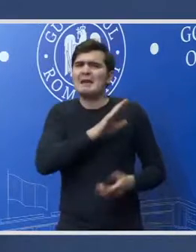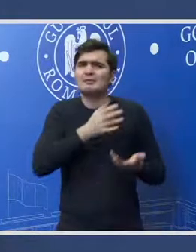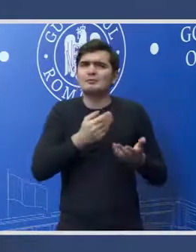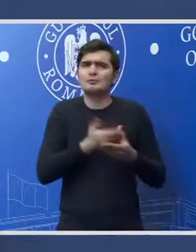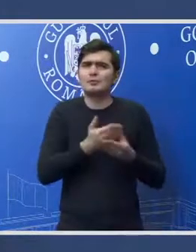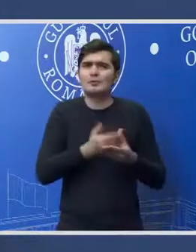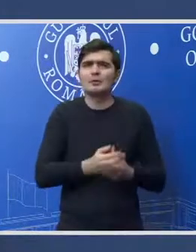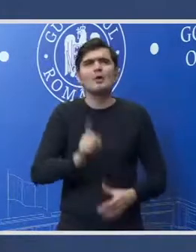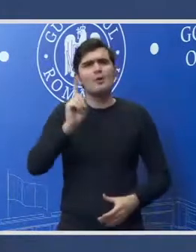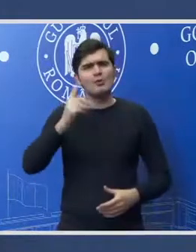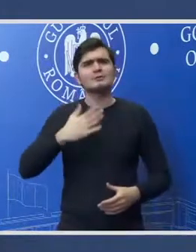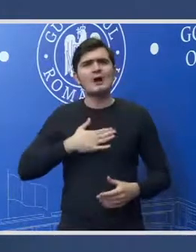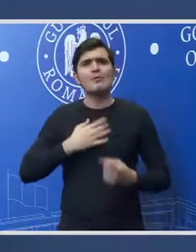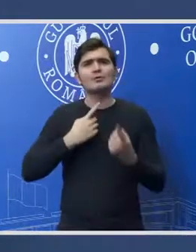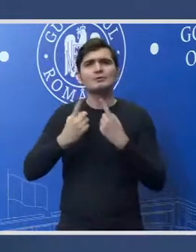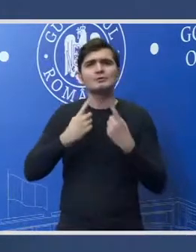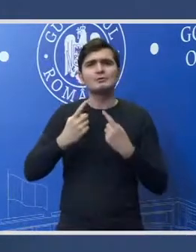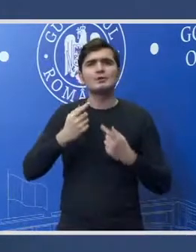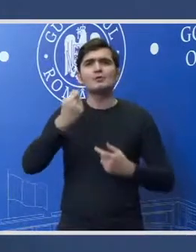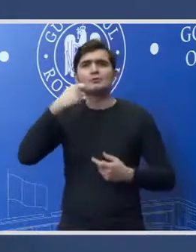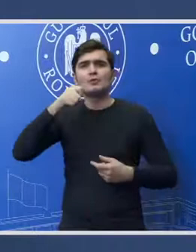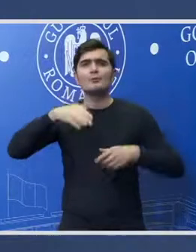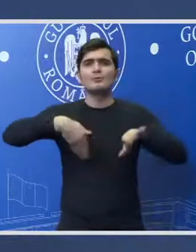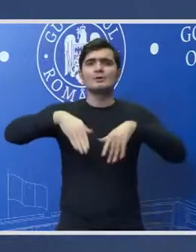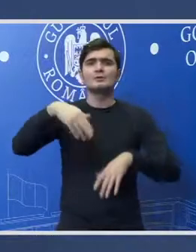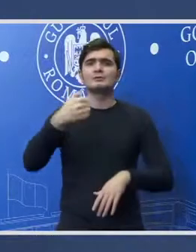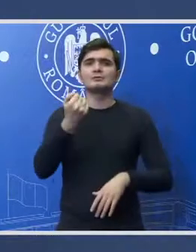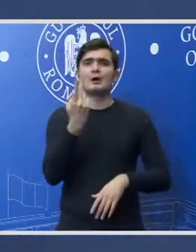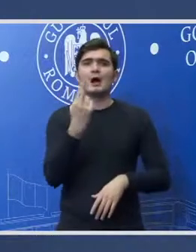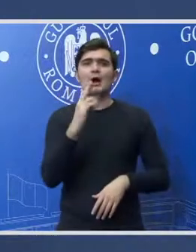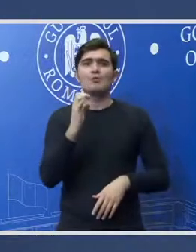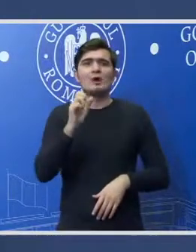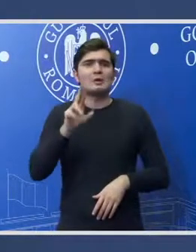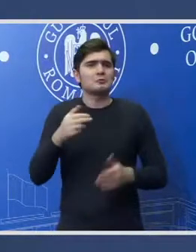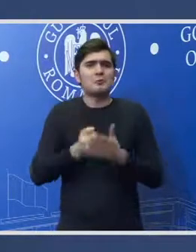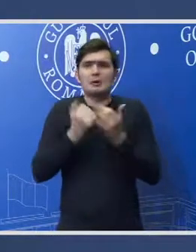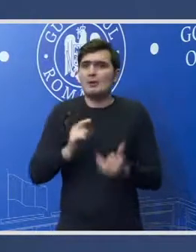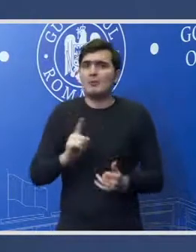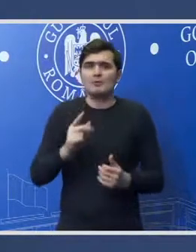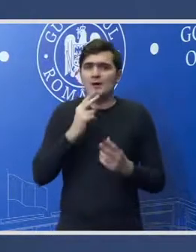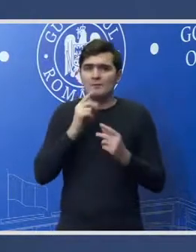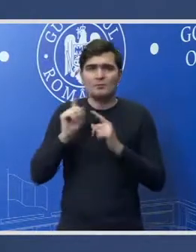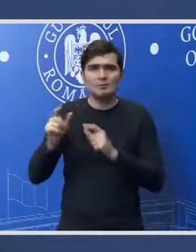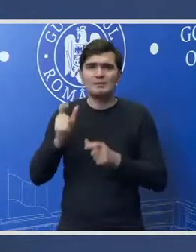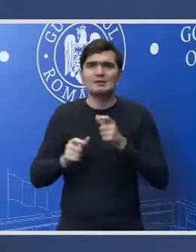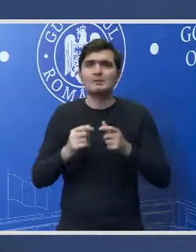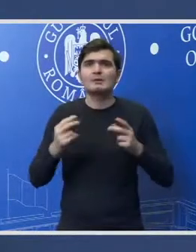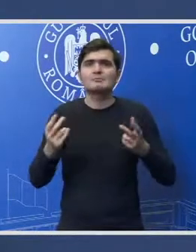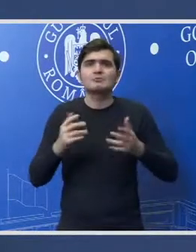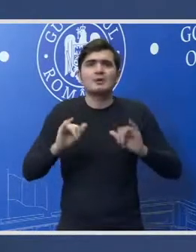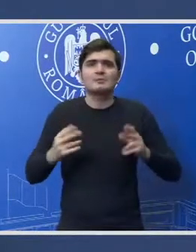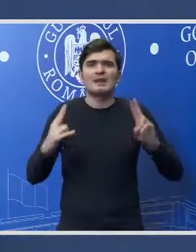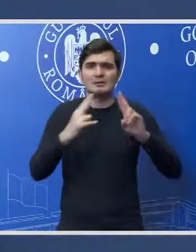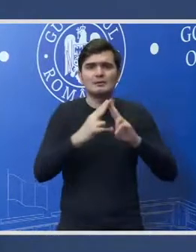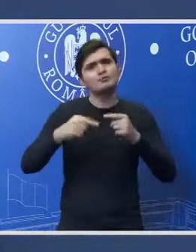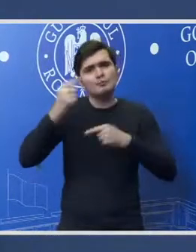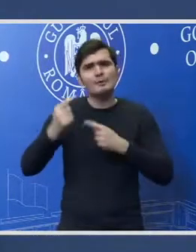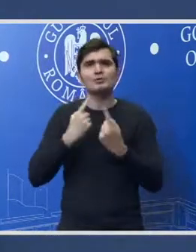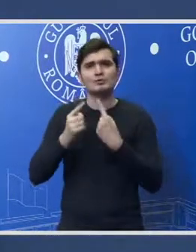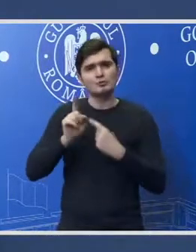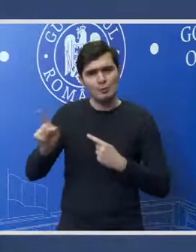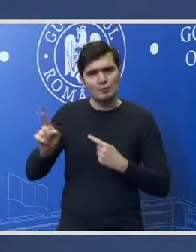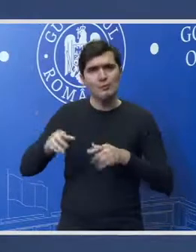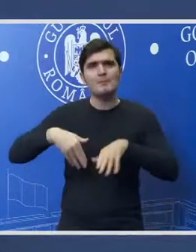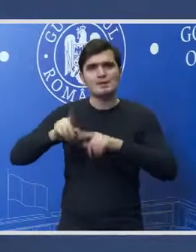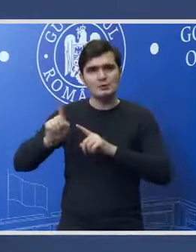o discuție domnul ministru Aurescu nu a avut încă o discuție să vedem care au fost elementele întâlnirii. După ce o să am o discuție cu domnul Aurescu